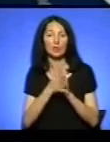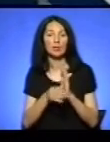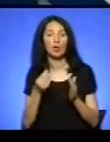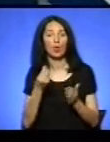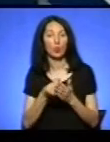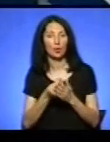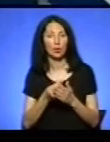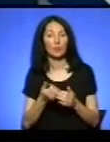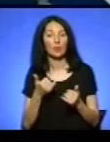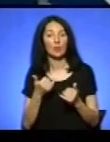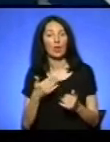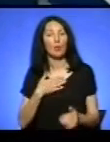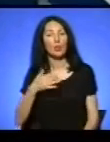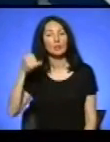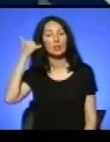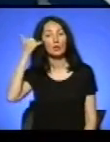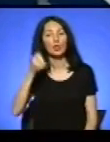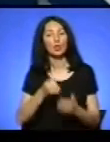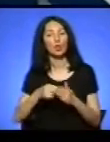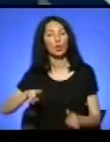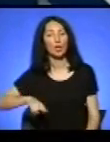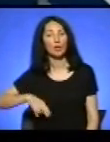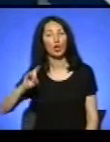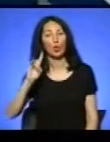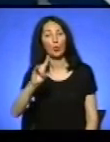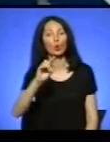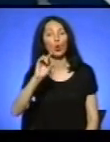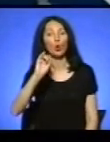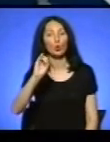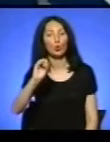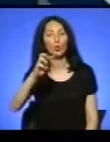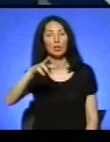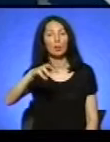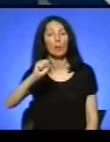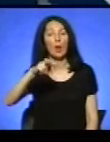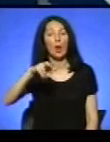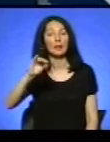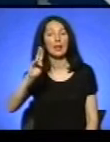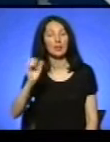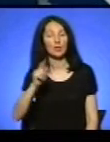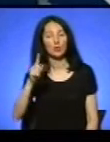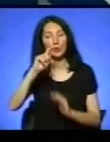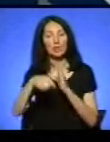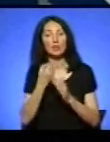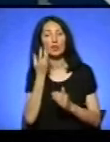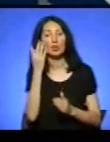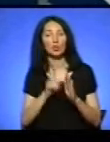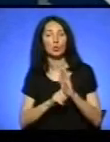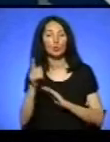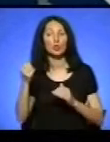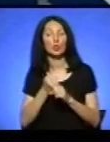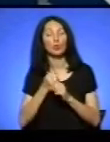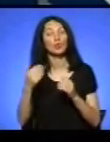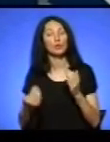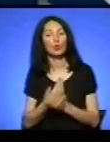Ми зателефонували до директора аеропорту Юрія Мелецького, щоб дізнатися, коли розпочнуться роботи з відновлення і на що